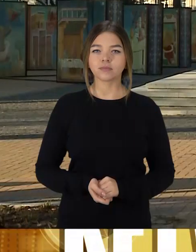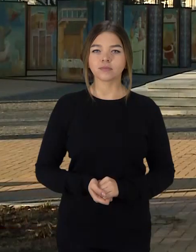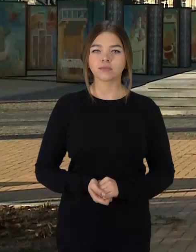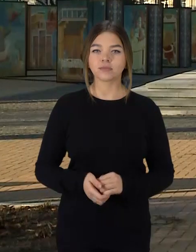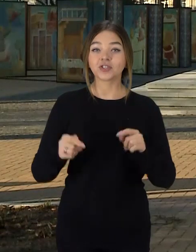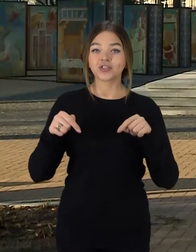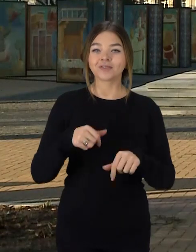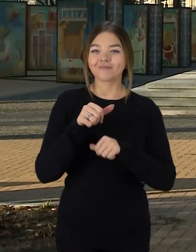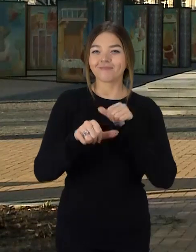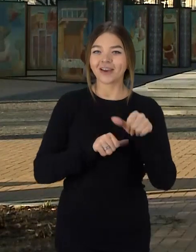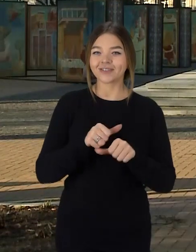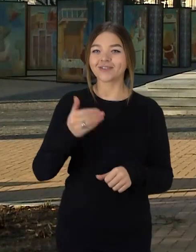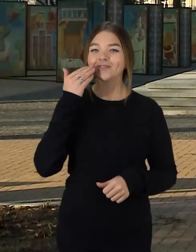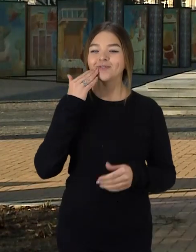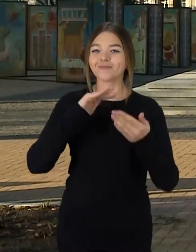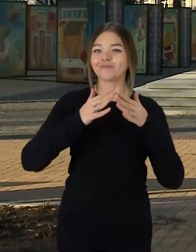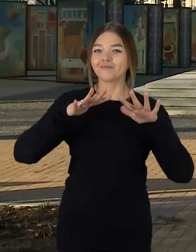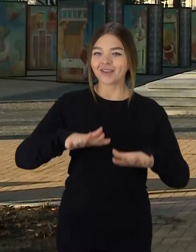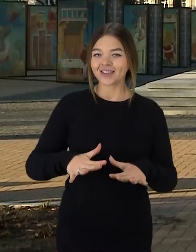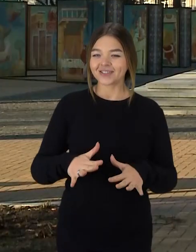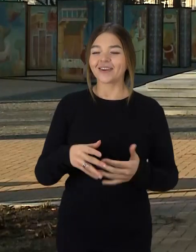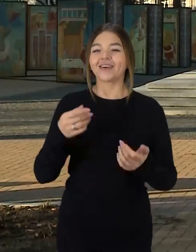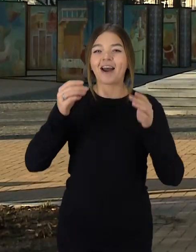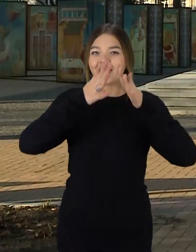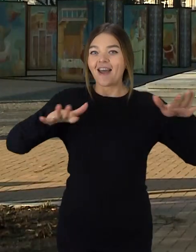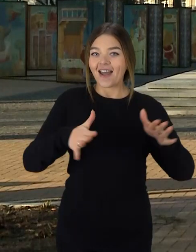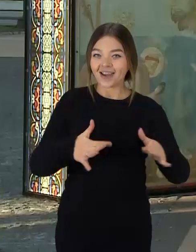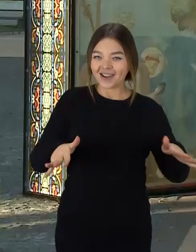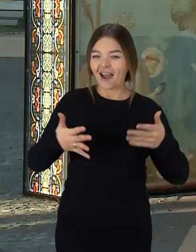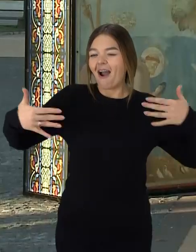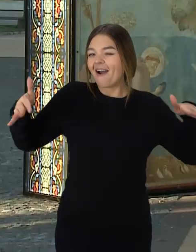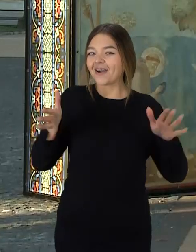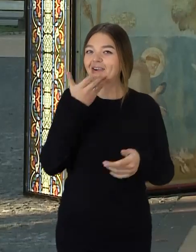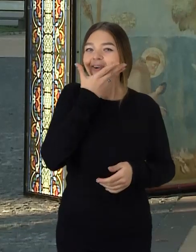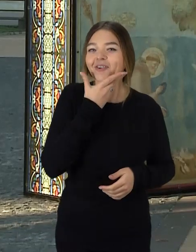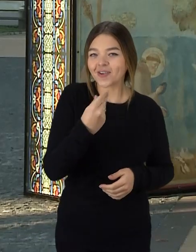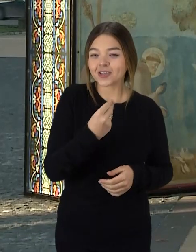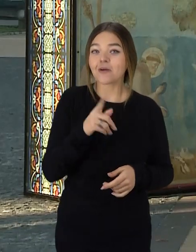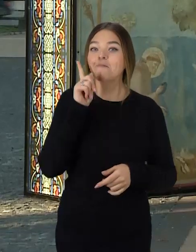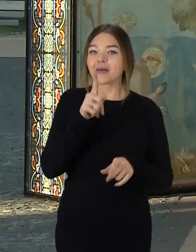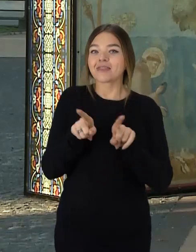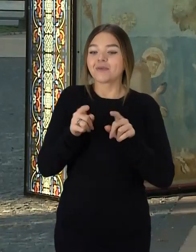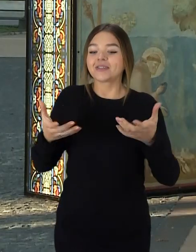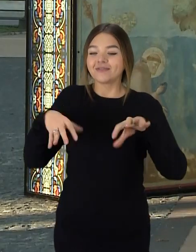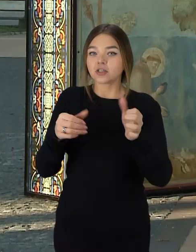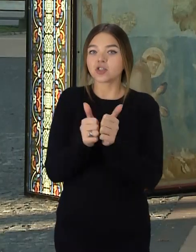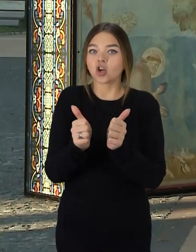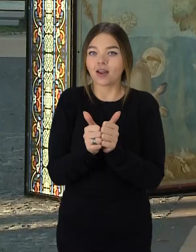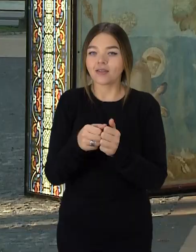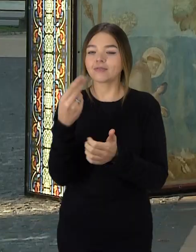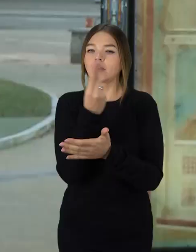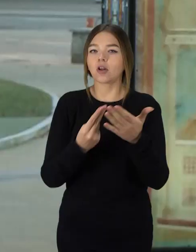Šis metais šiuliuose ryškiai spindinė tik angeliško grožio žalės karė, bet ir skvarelėje prie savivaldybės pastatytos